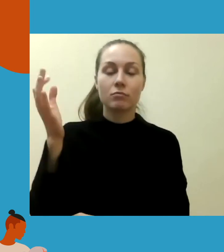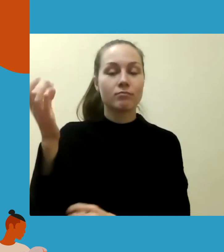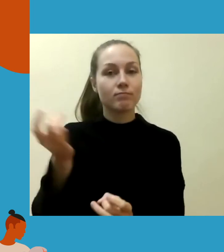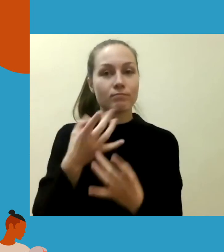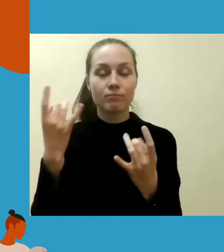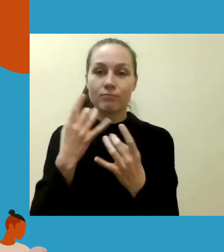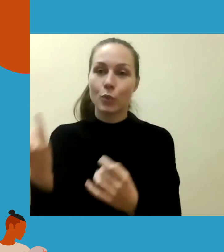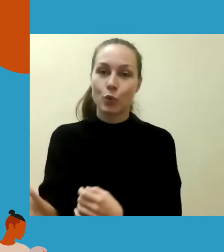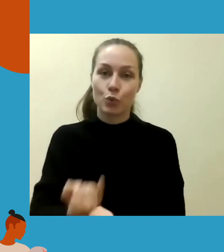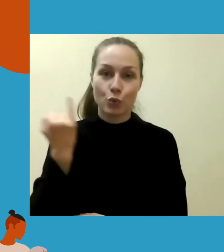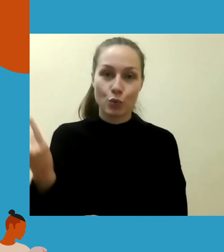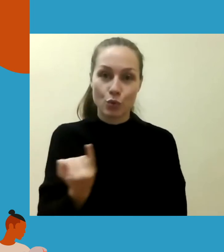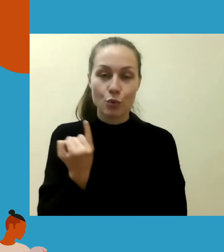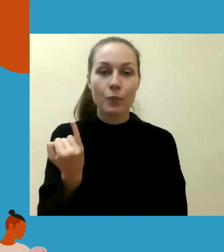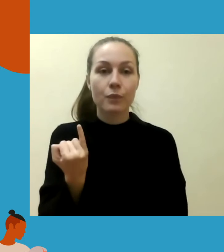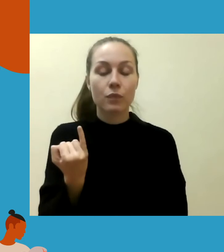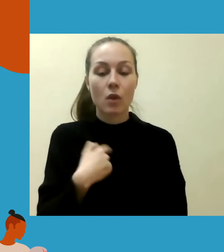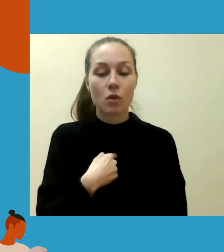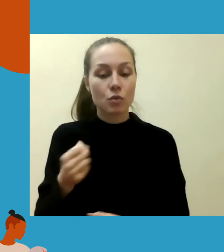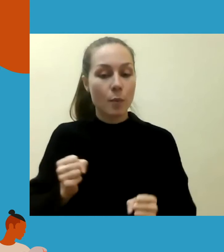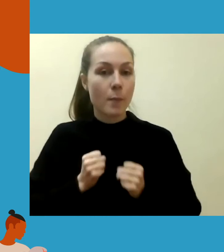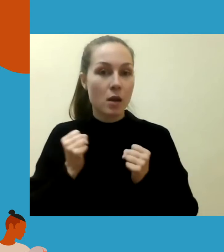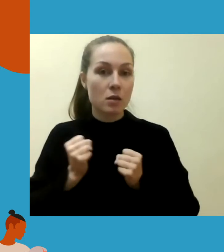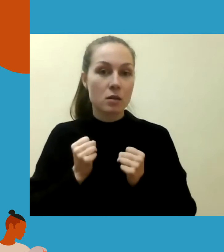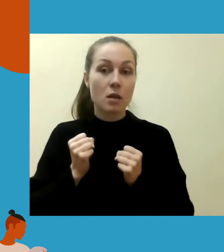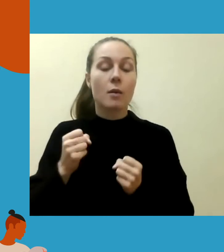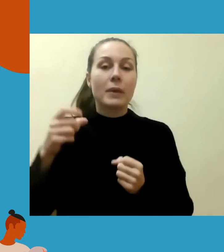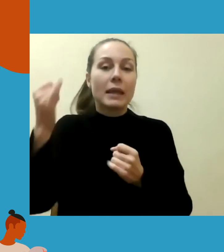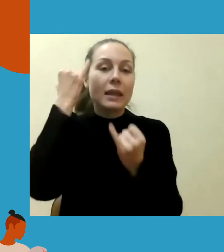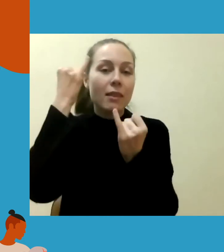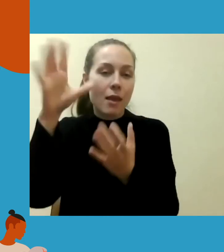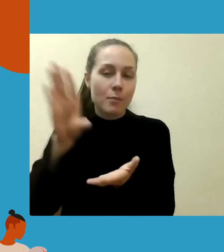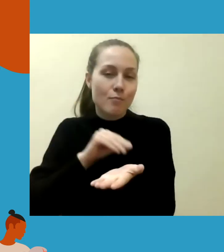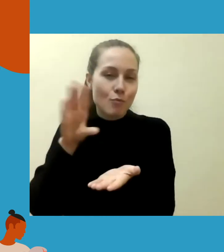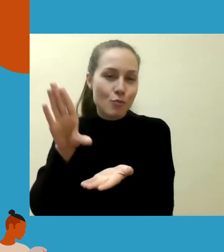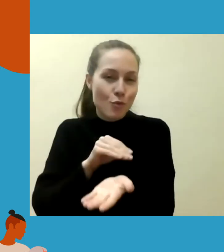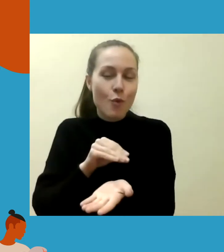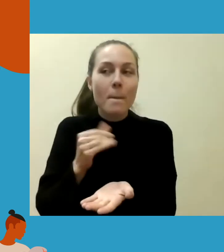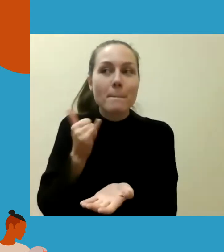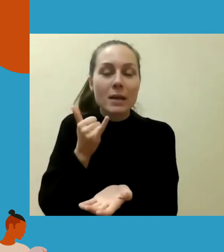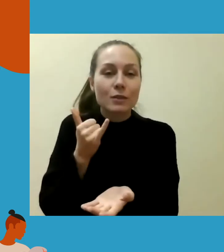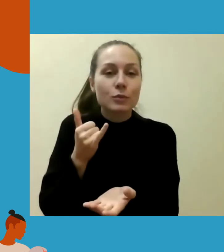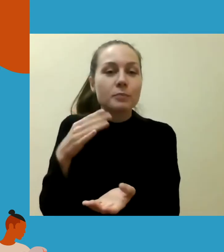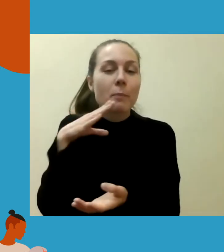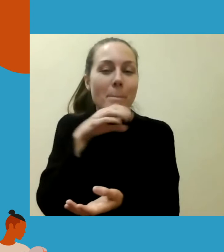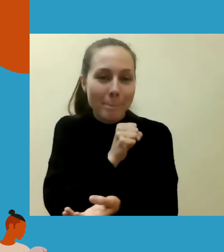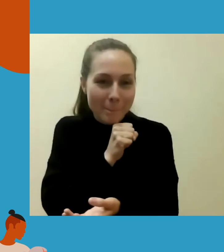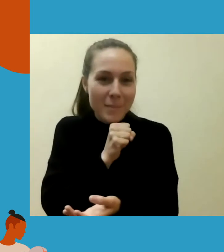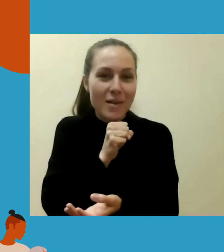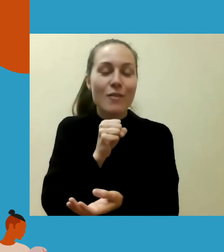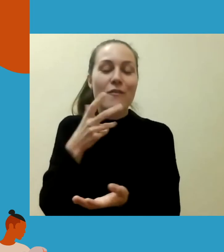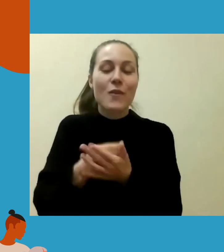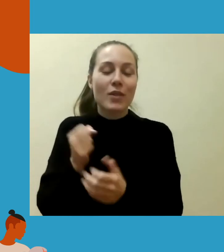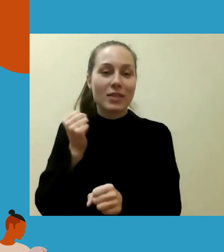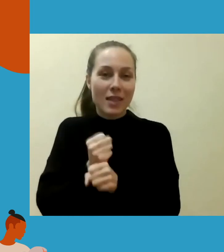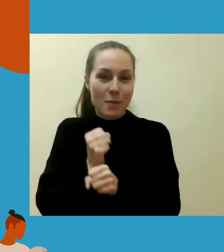prezentacijas. Aš tikrai pasisemsiu tam tikrųjų dėjų ir pabandysiu pavokti ir pasmaudoti ir savo darbę, kai mes